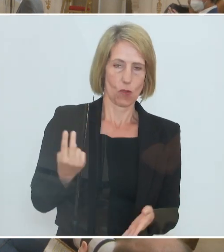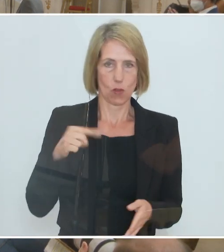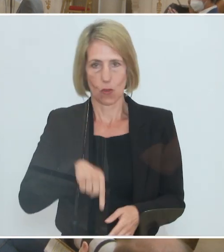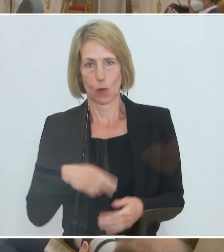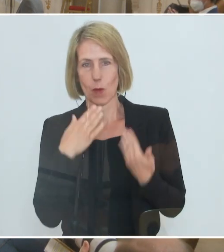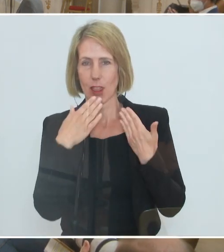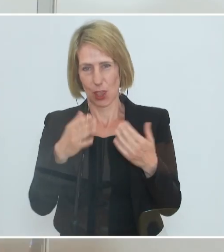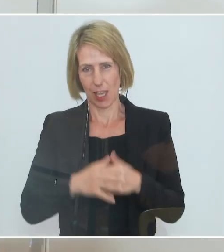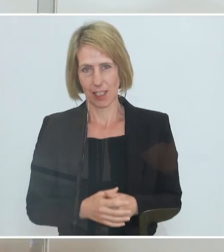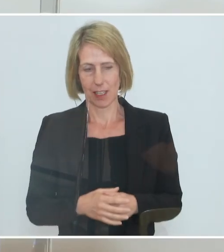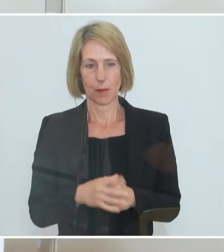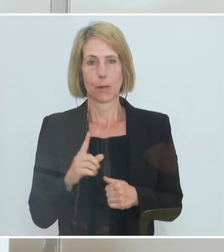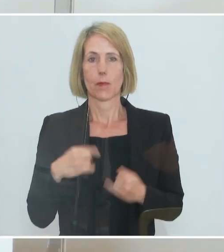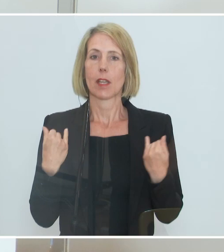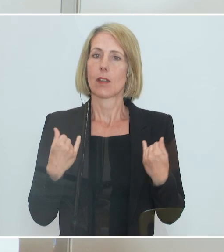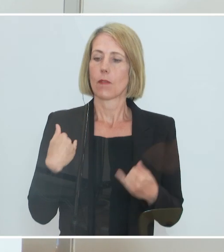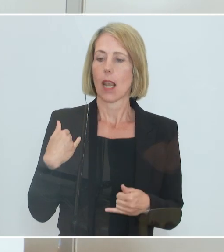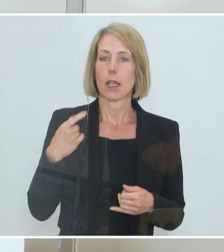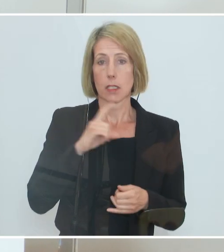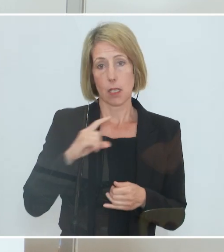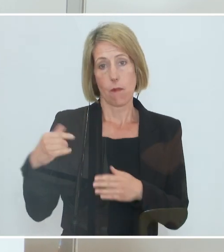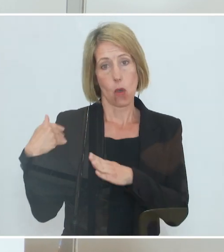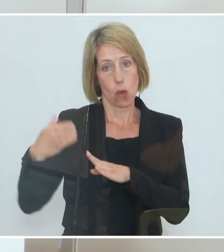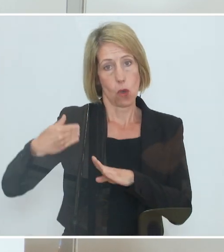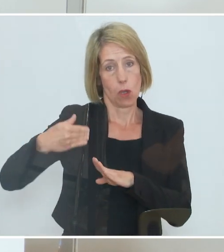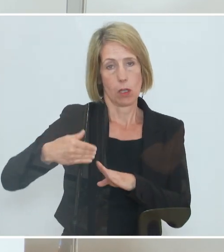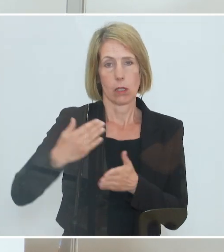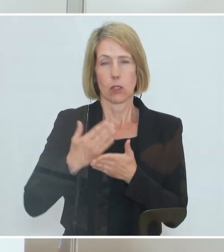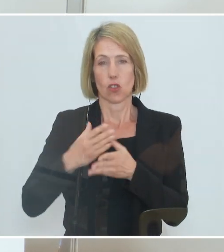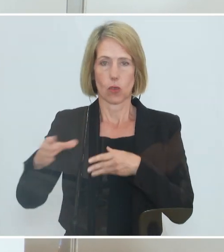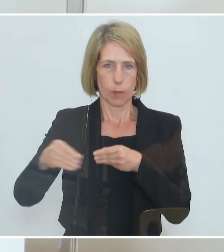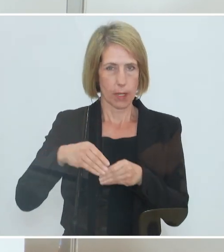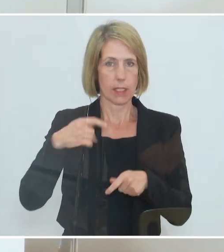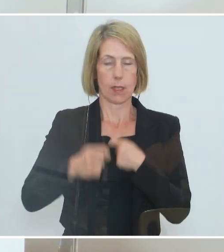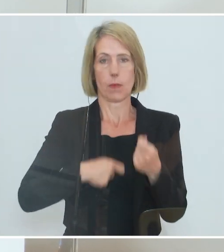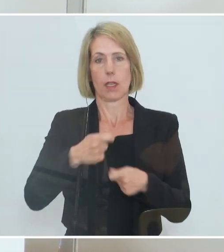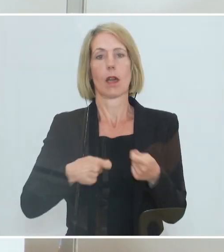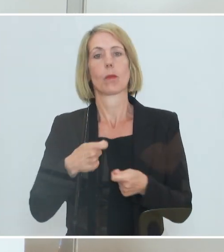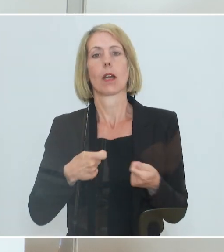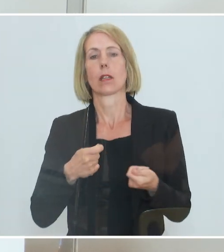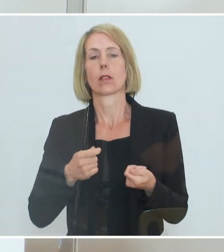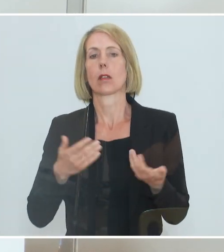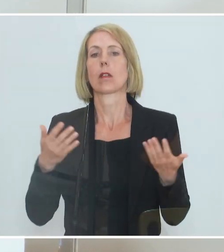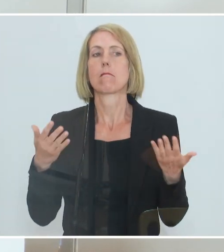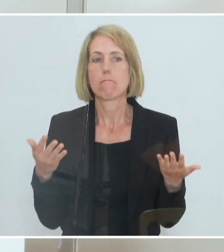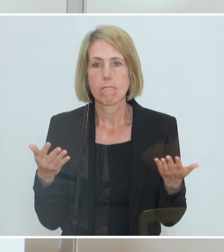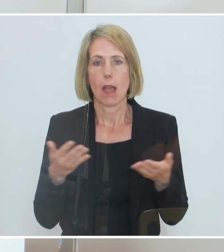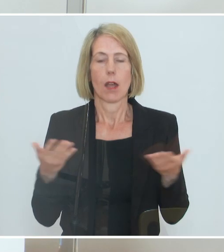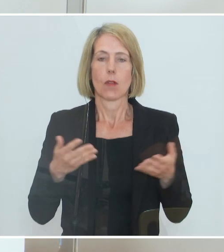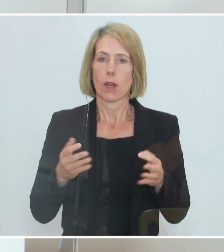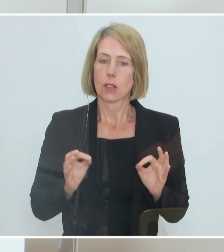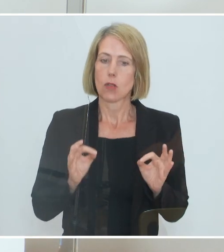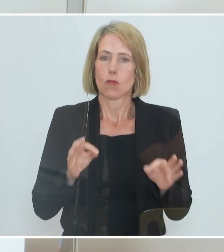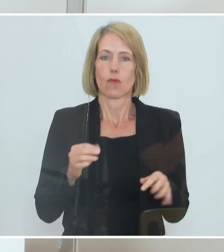Wir haben die letzten Wochen gemeinsam daran gearbeitet, was auch das Beste für die